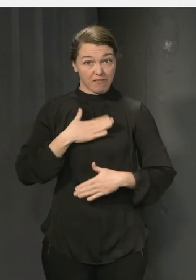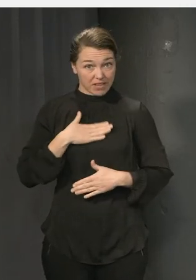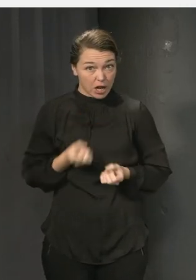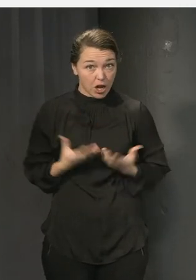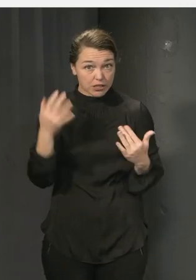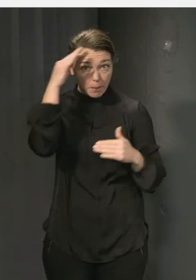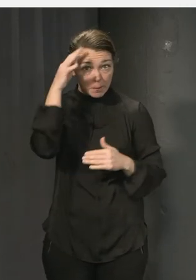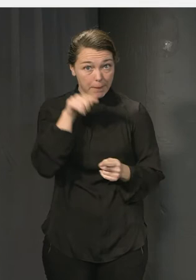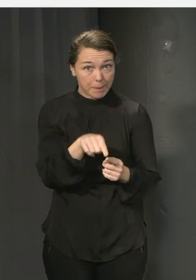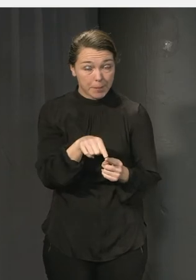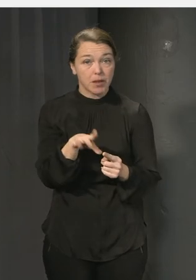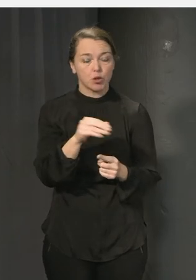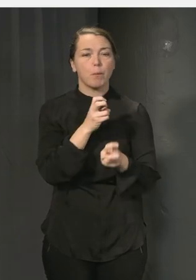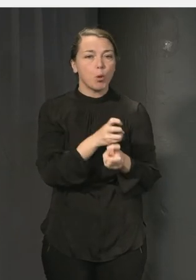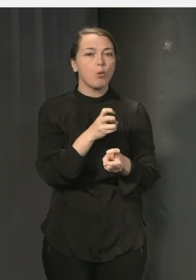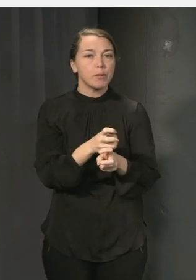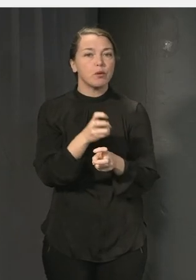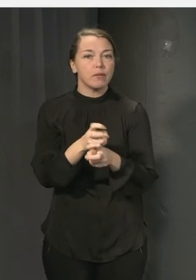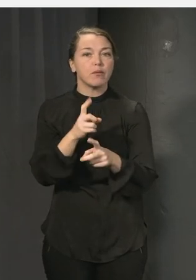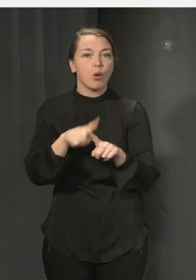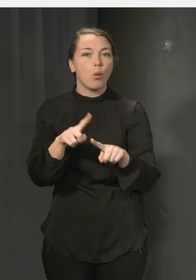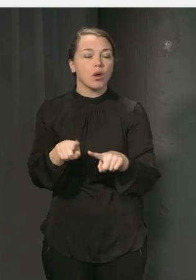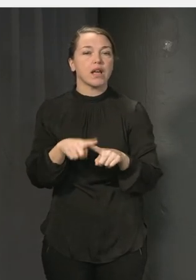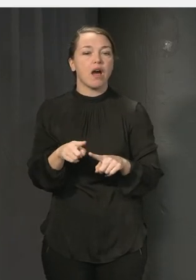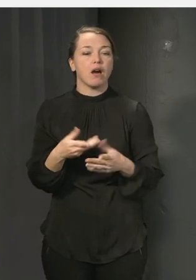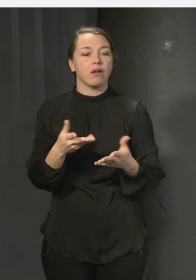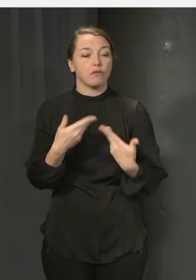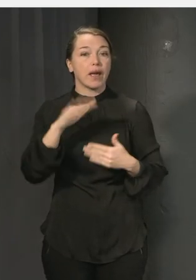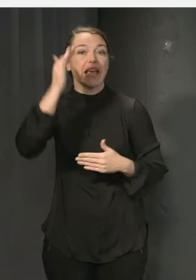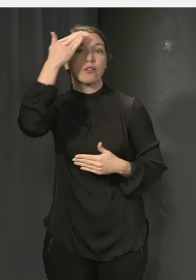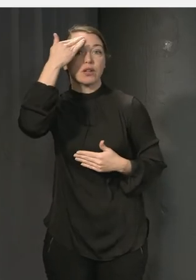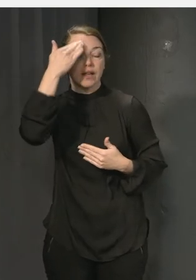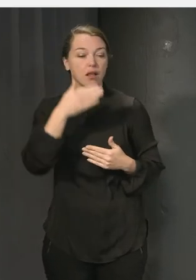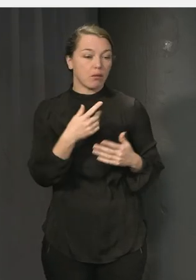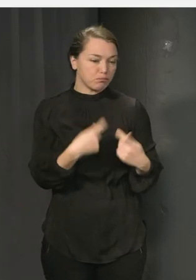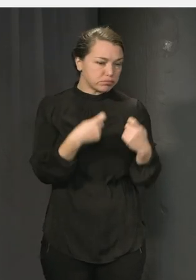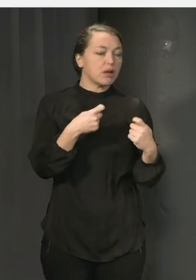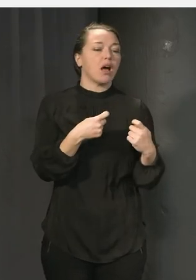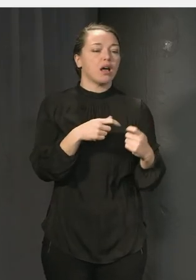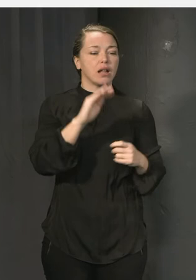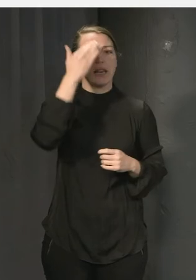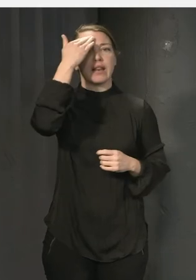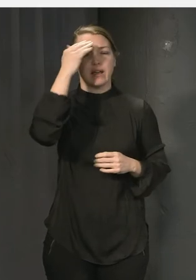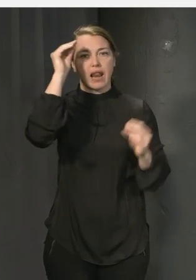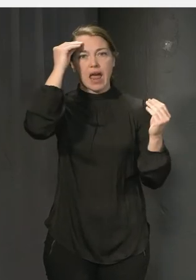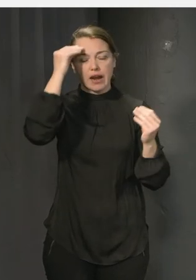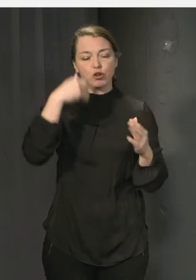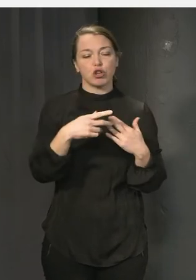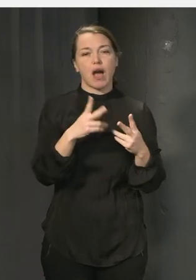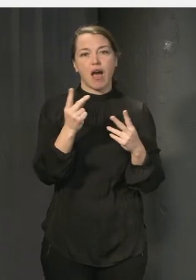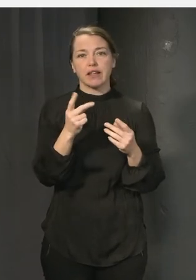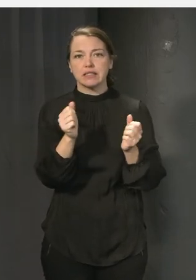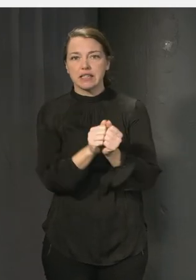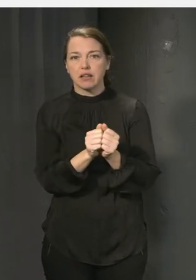problemen så kommer vi ändå att pröva oss fram och lära utav erfarenheter så att det successivt blir bättre. Men det är ju ingen lätt sak att bli av med